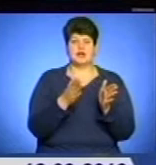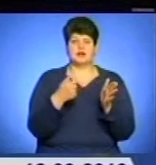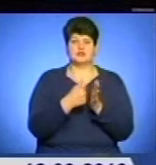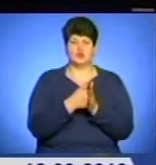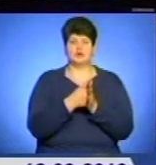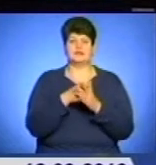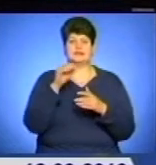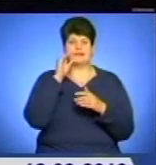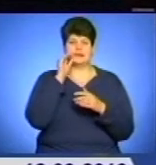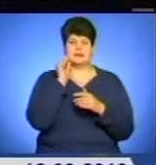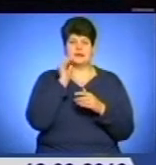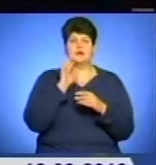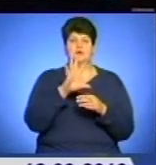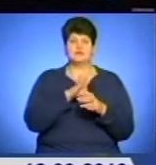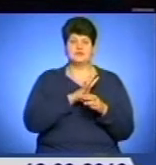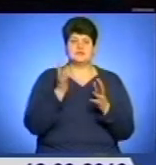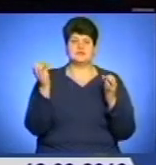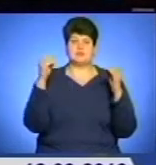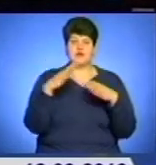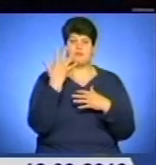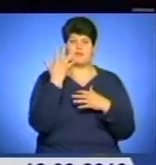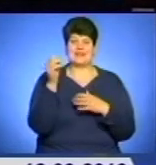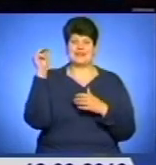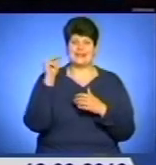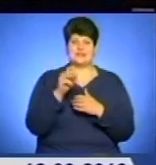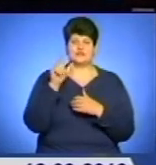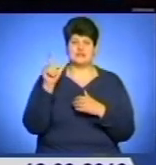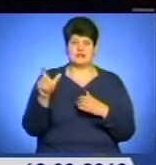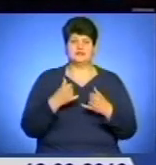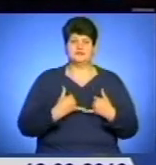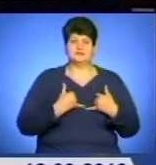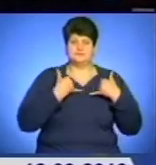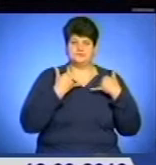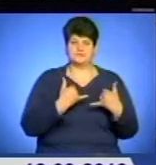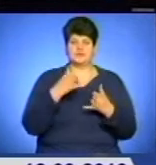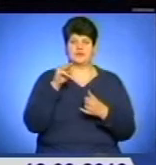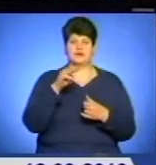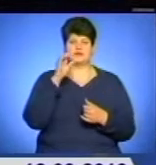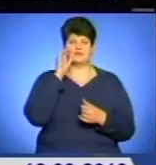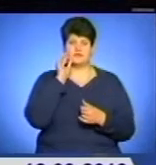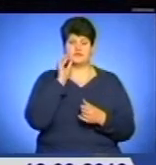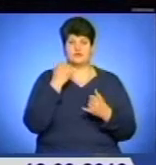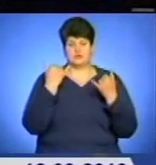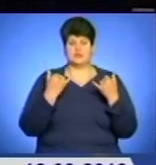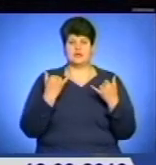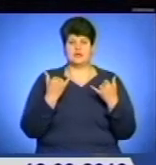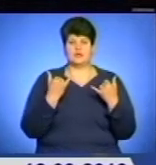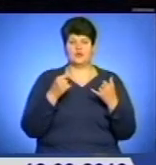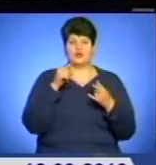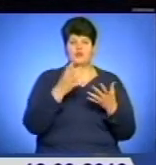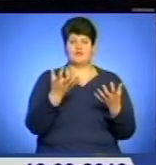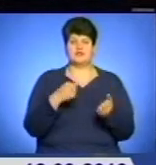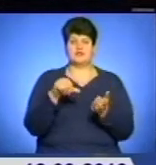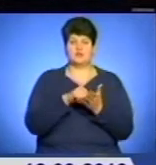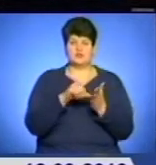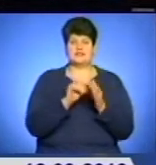понад 5 тисяч людей, які вшанували пам'ять та виразили творчість Тараса у фокусі сучасності. У ньому взяли участь